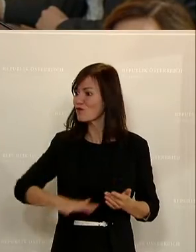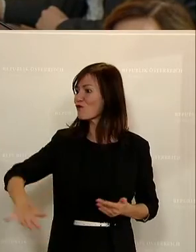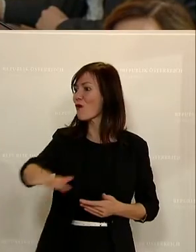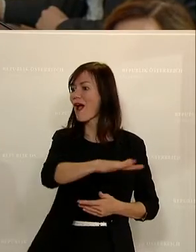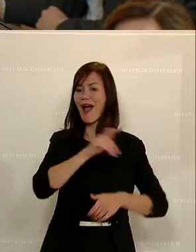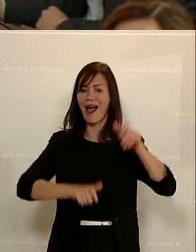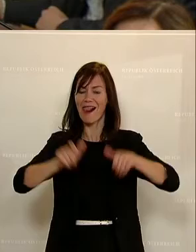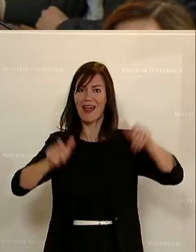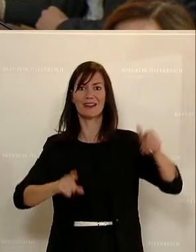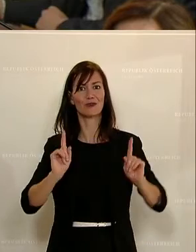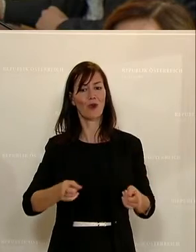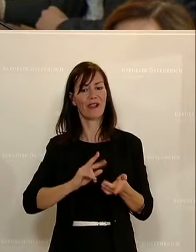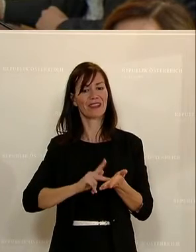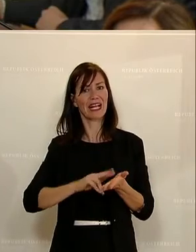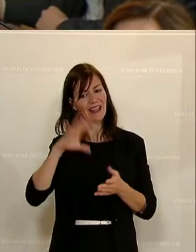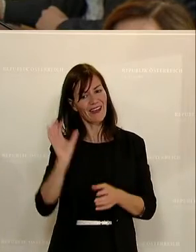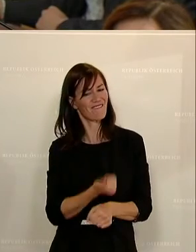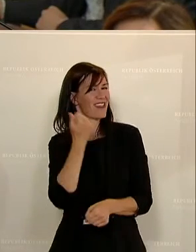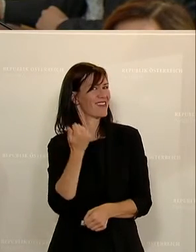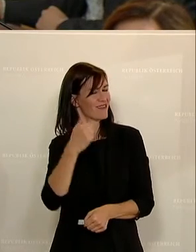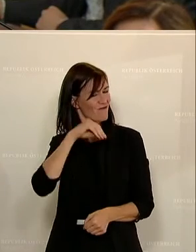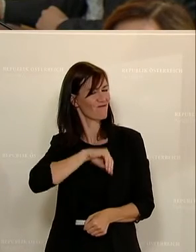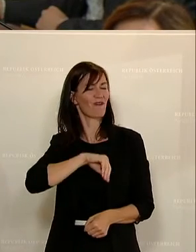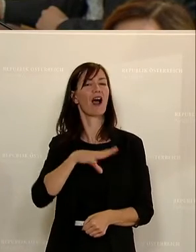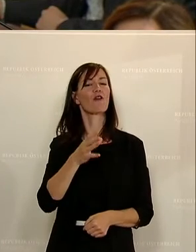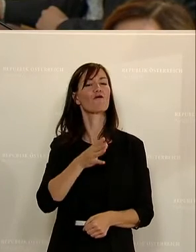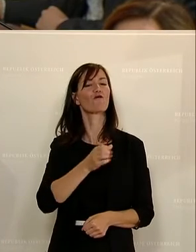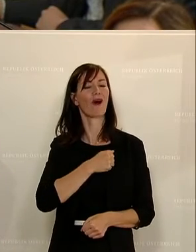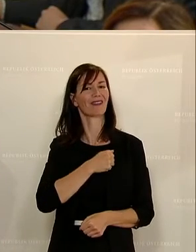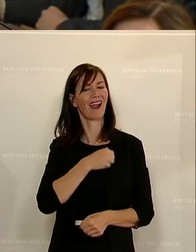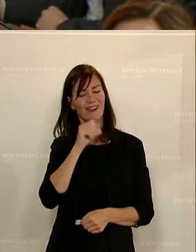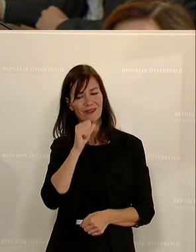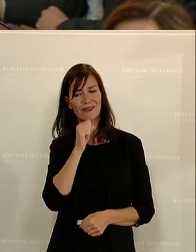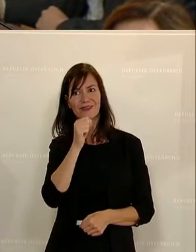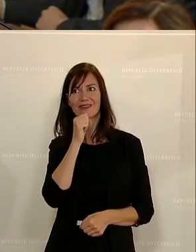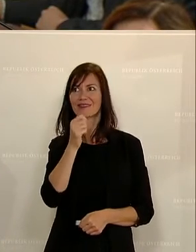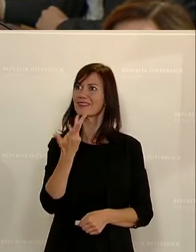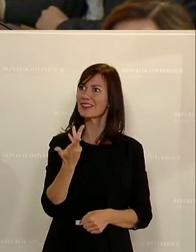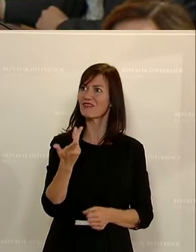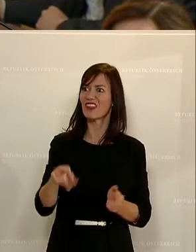Digitalisierungsgewinnern werden und dadurch auch ein neuer Wohlstand durch Digitalisierung entsteht. Danke.